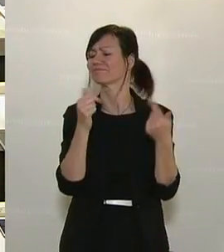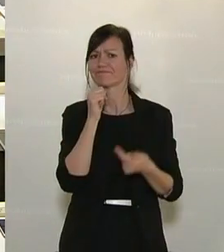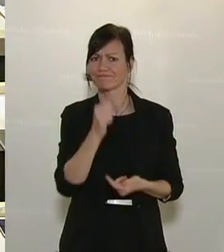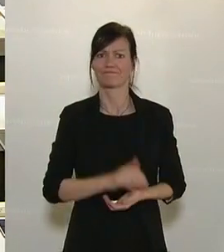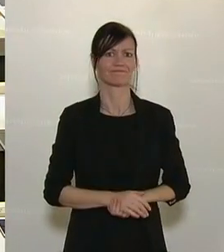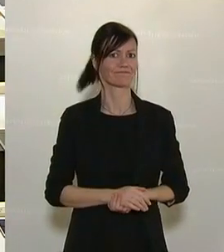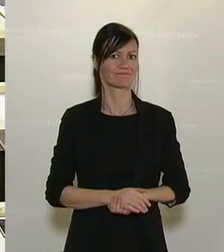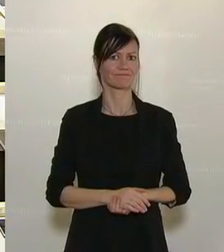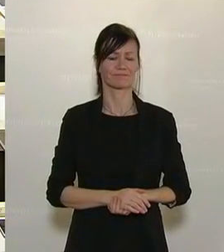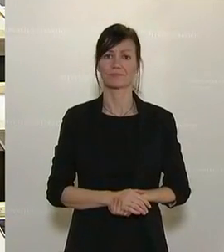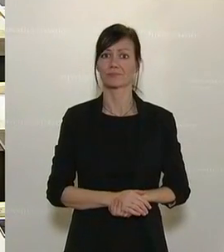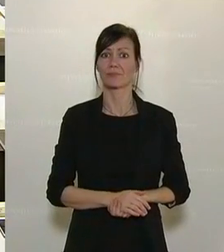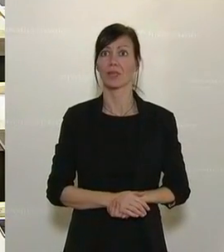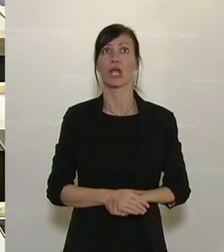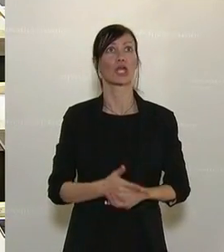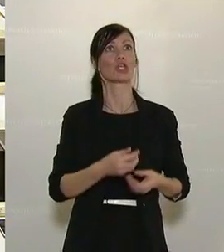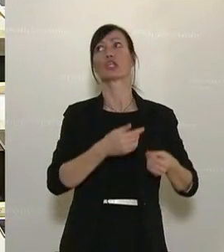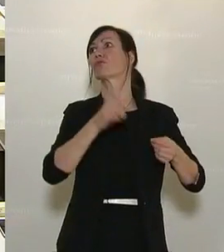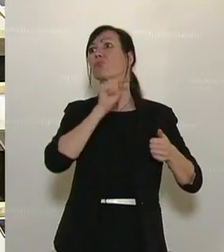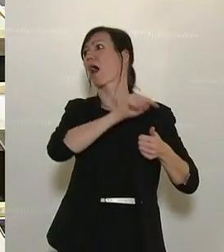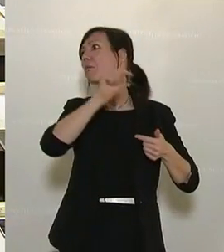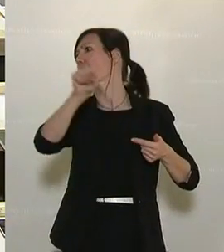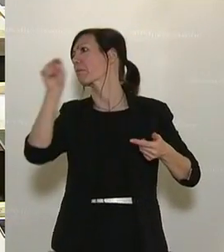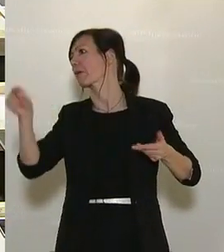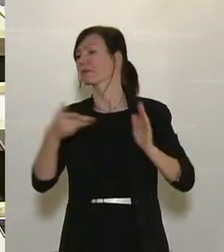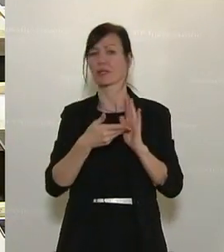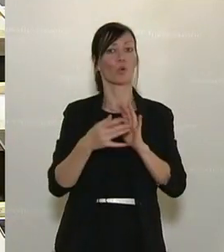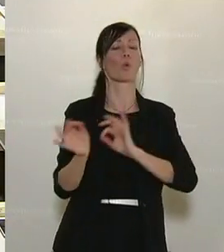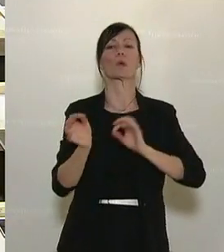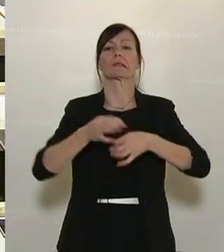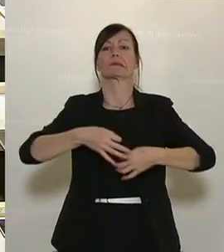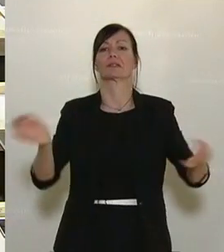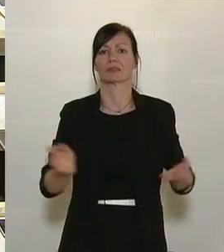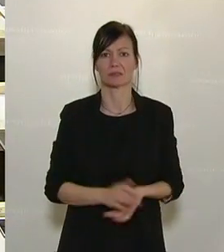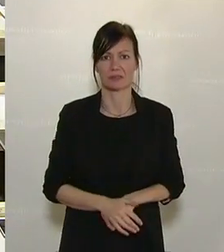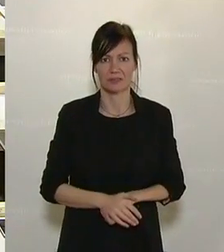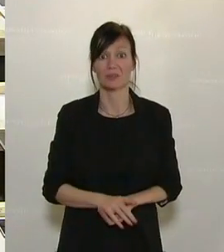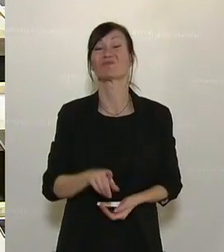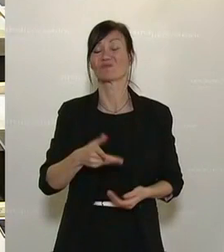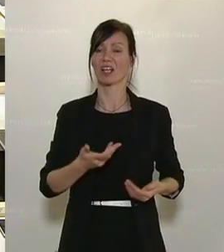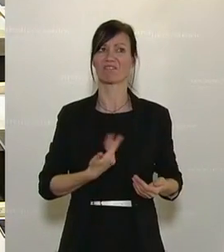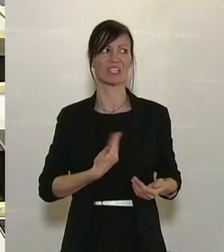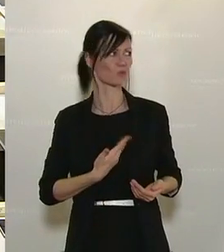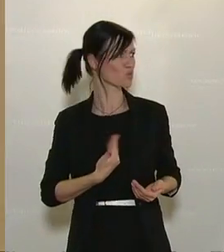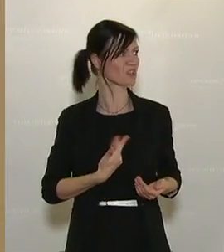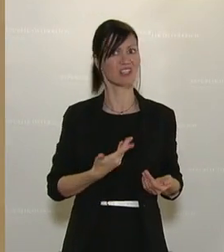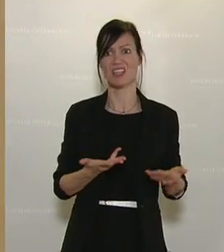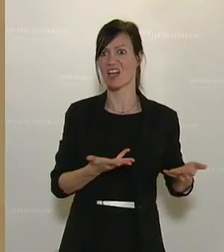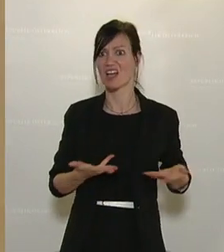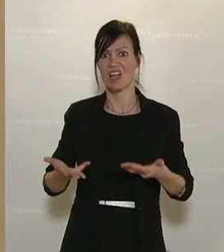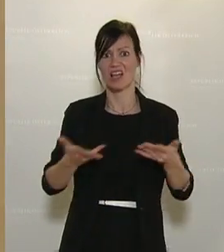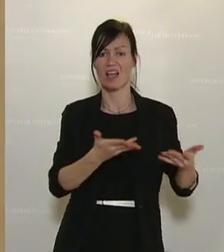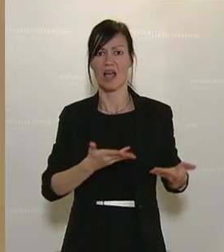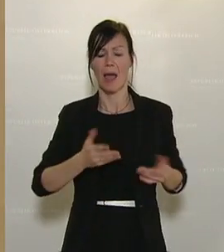besser gesagt gar nicht. Und diese Unsicherheit spiegelt sich dann in diesen Massentests,